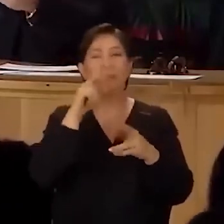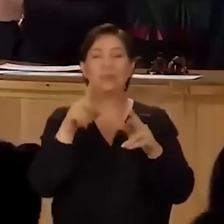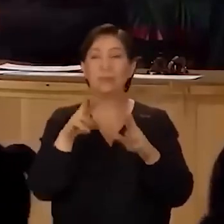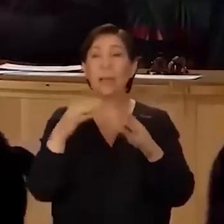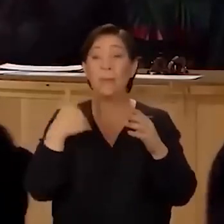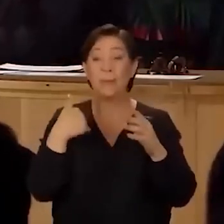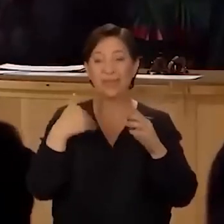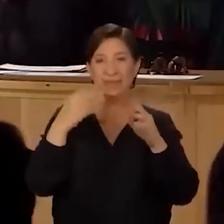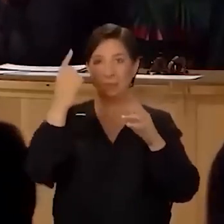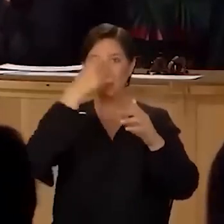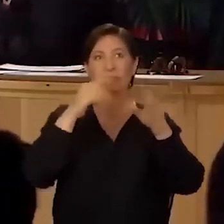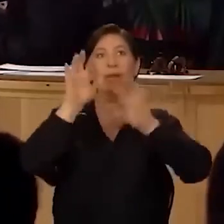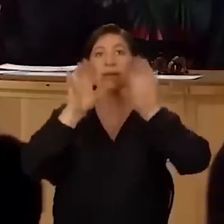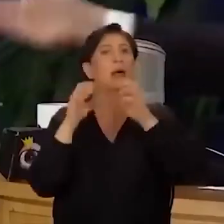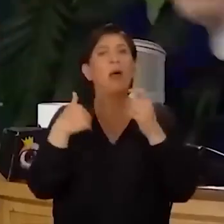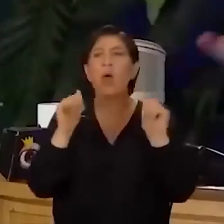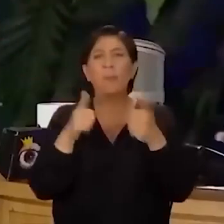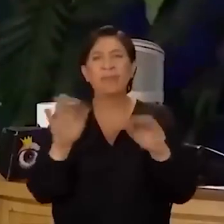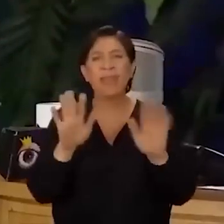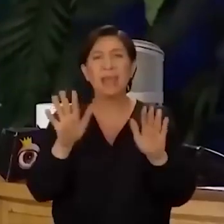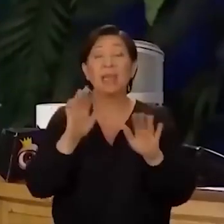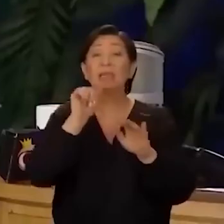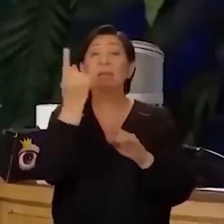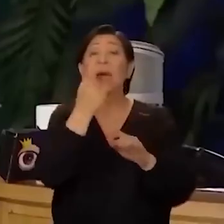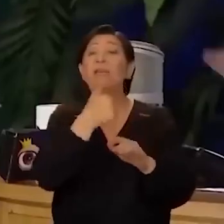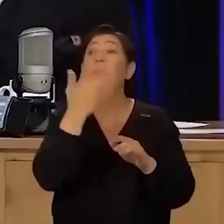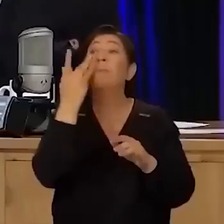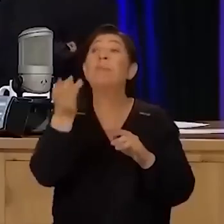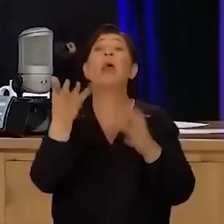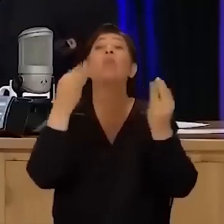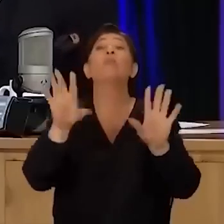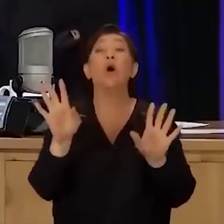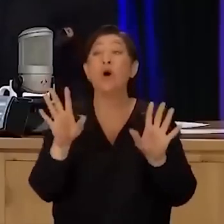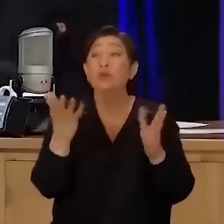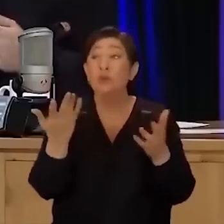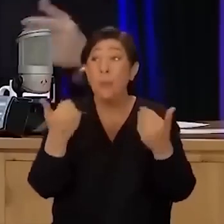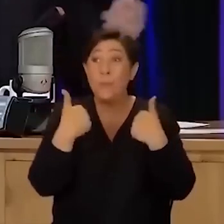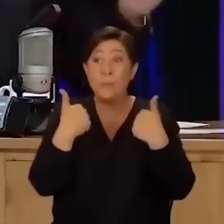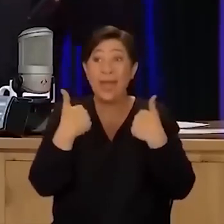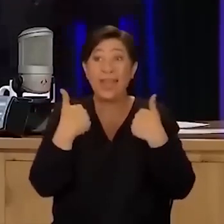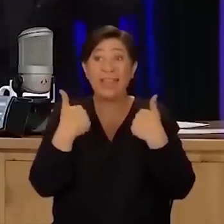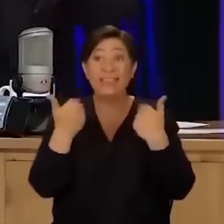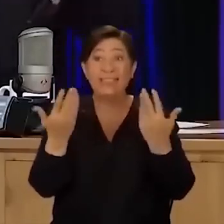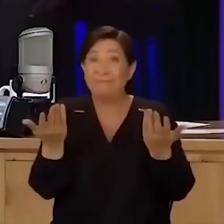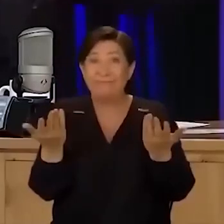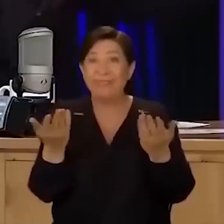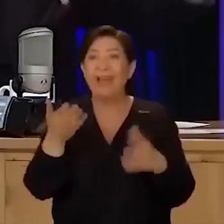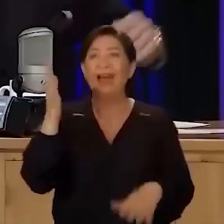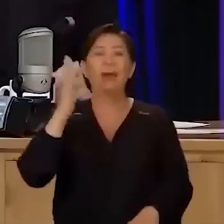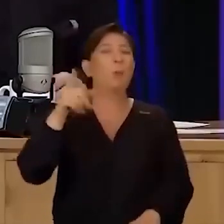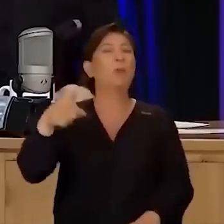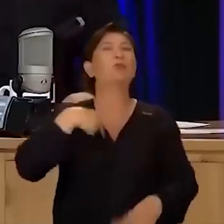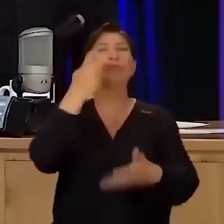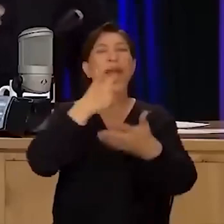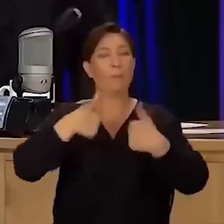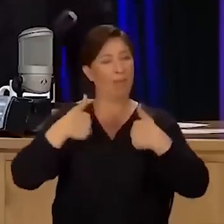falan. Şekilci bir insan olmadığım için Hiç ama hiçbir adam belli olmuyor. Yani aslında diyebilirim ki mesela ulan bütün bu